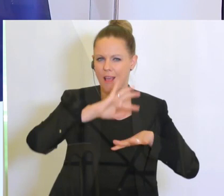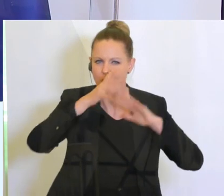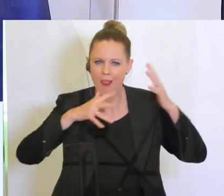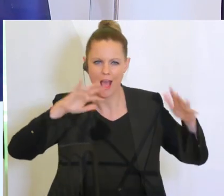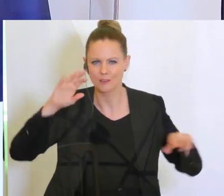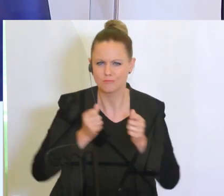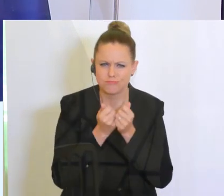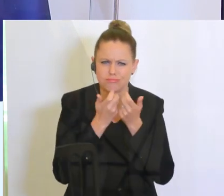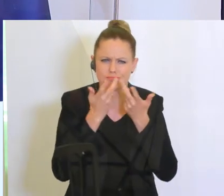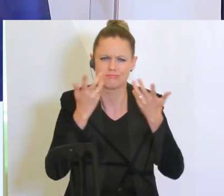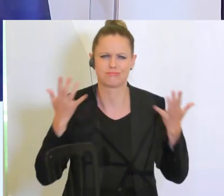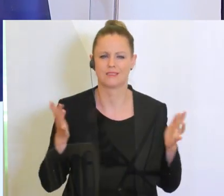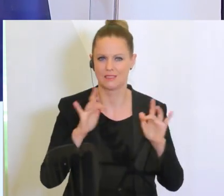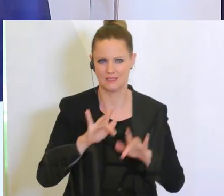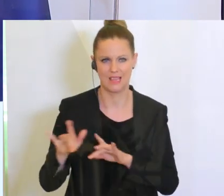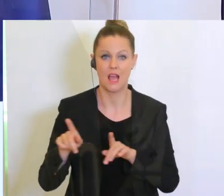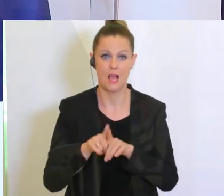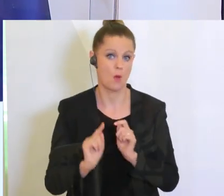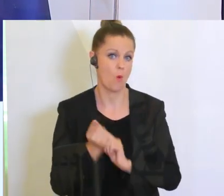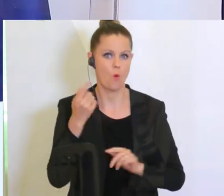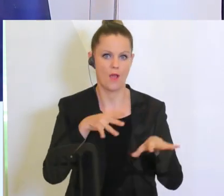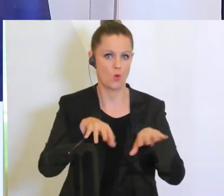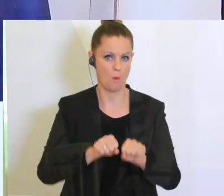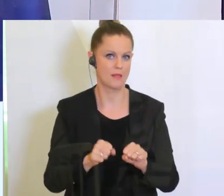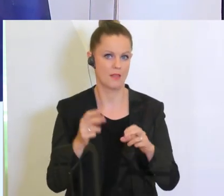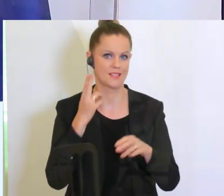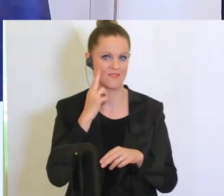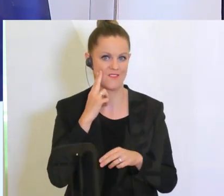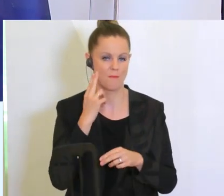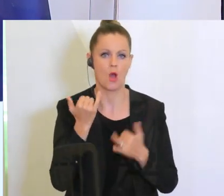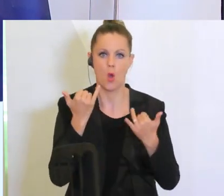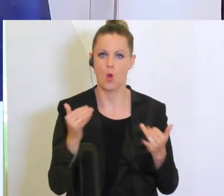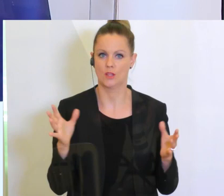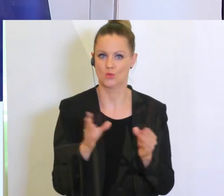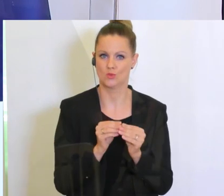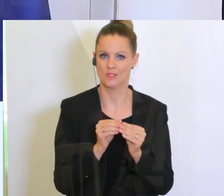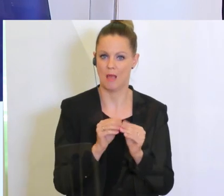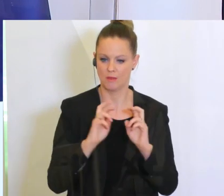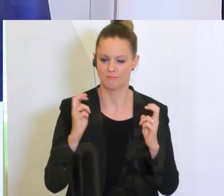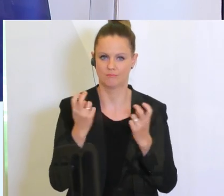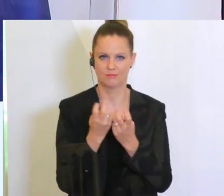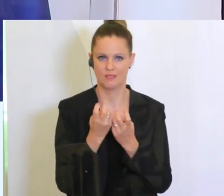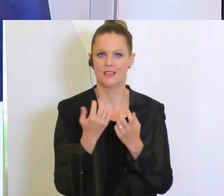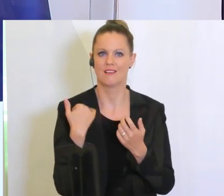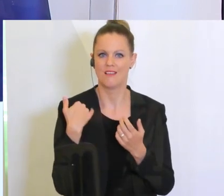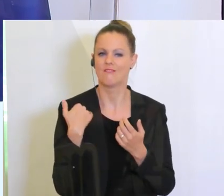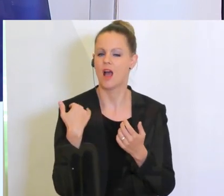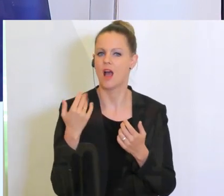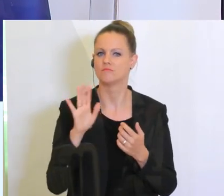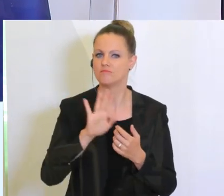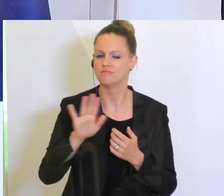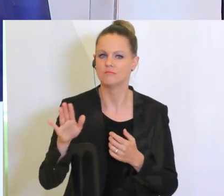Österreich bieten, aber auch die hohe Kompetenz der Firmen, mit denen wir heute zusammensitzen konnten im Roundtable und ihrer